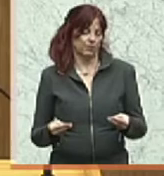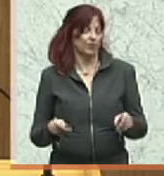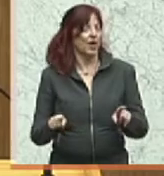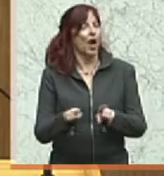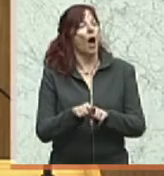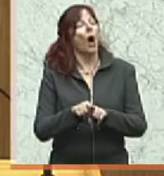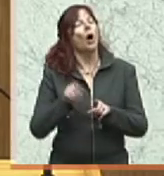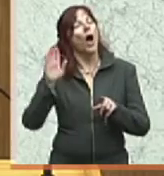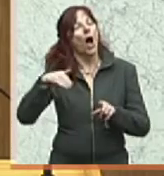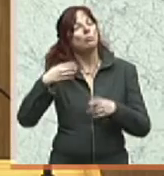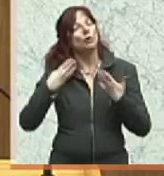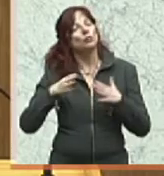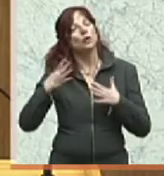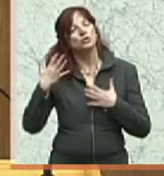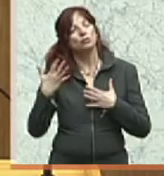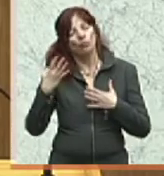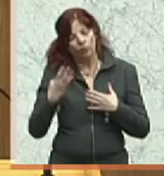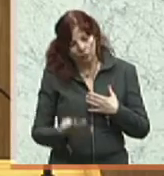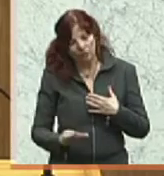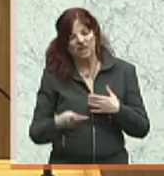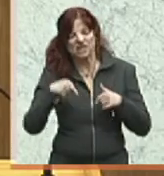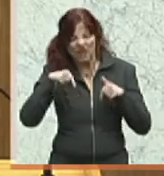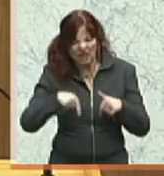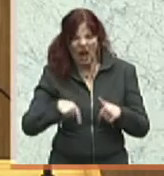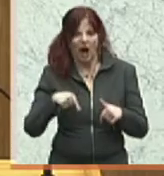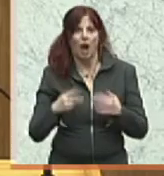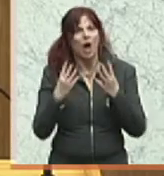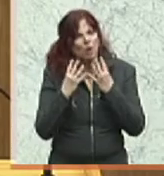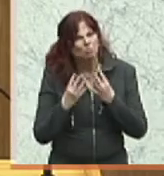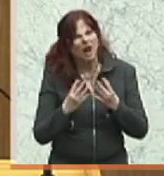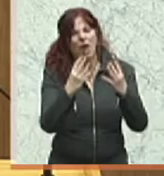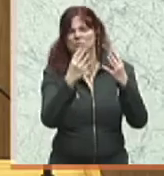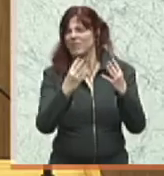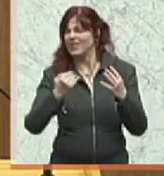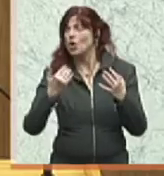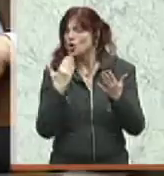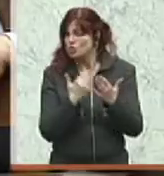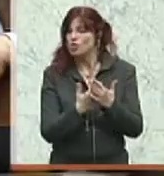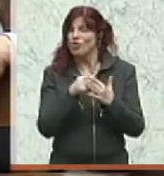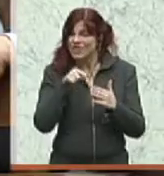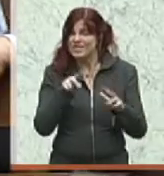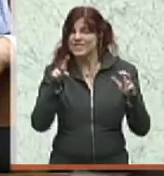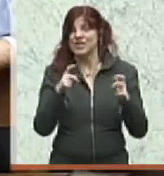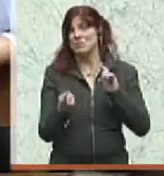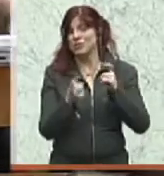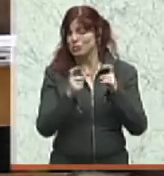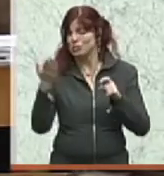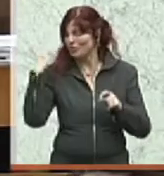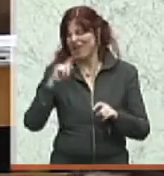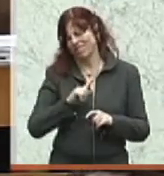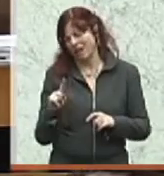keine reelle Auseinandersetzung, aber immer wieder spontane Konflikte genau um diese Frage gegeben.